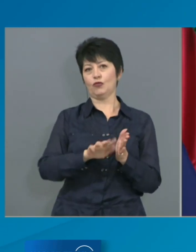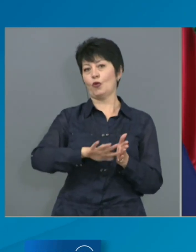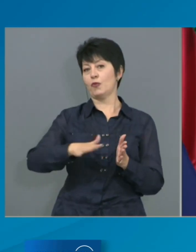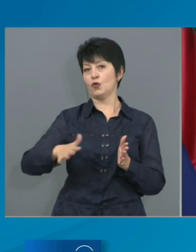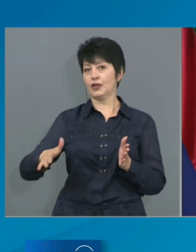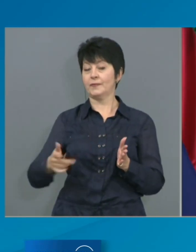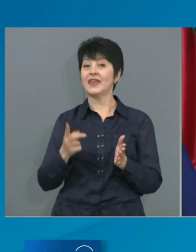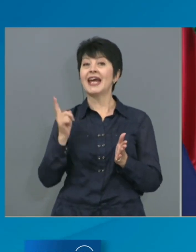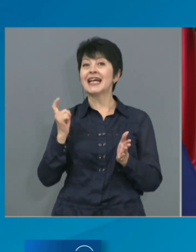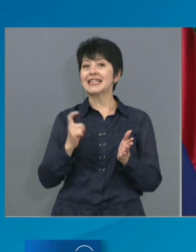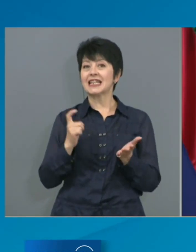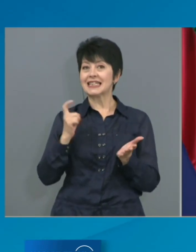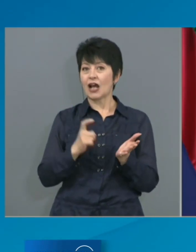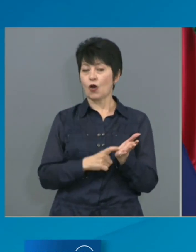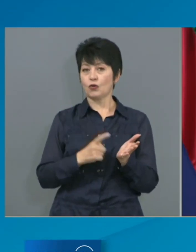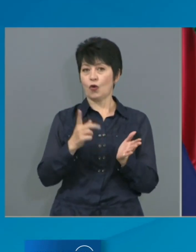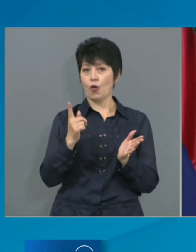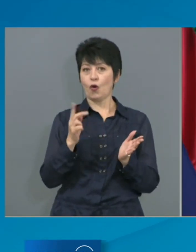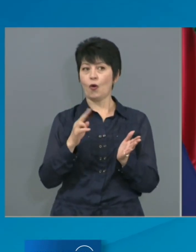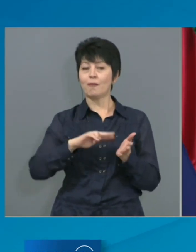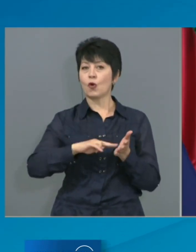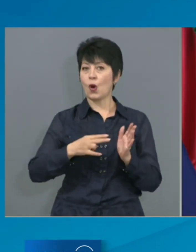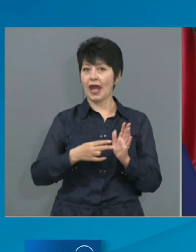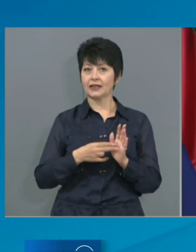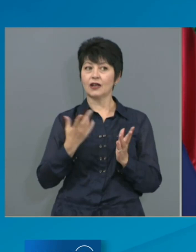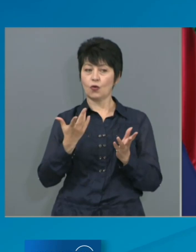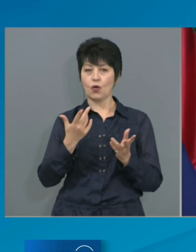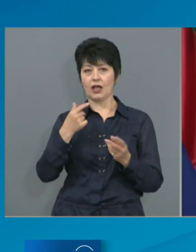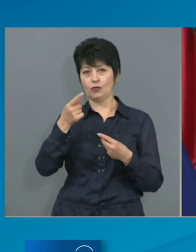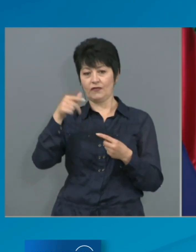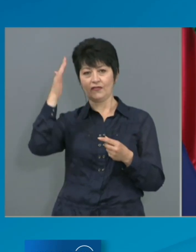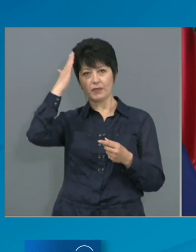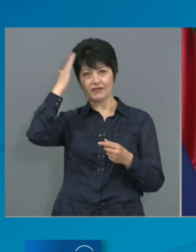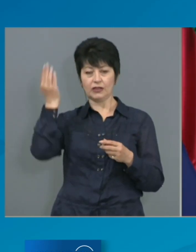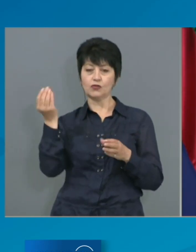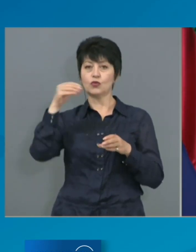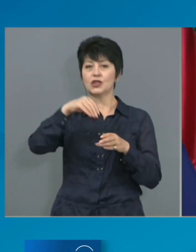Законопроектът, който беше одобрено от правителството и който ще бъде внесен в Народното събрание